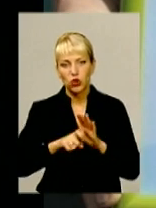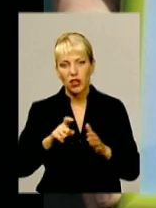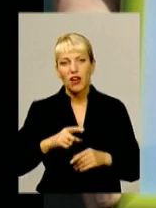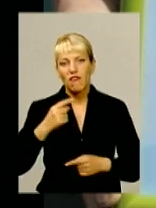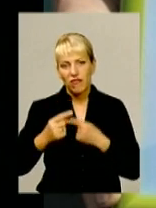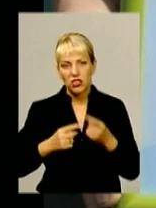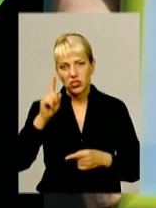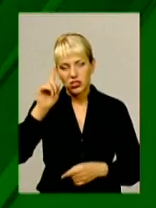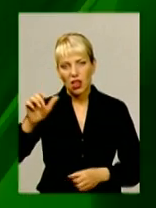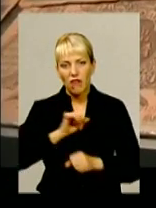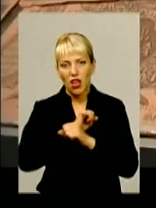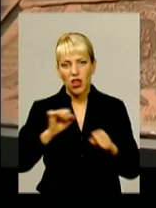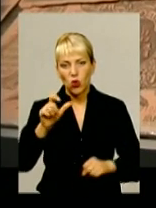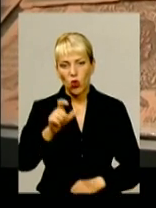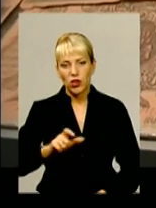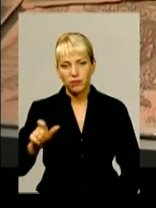слава героям.